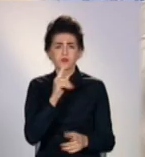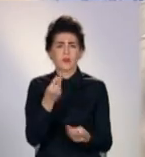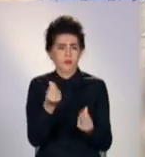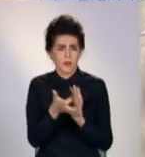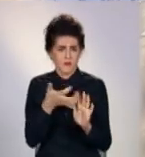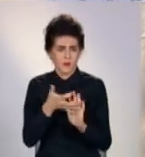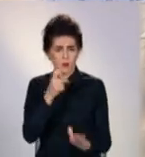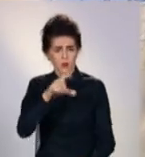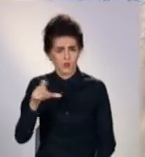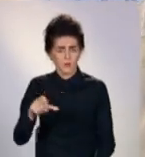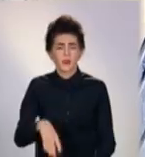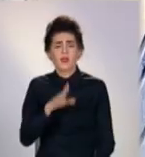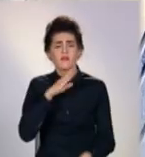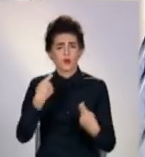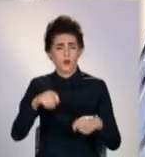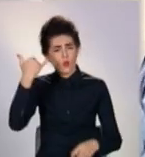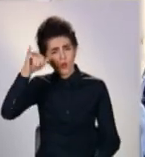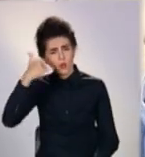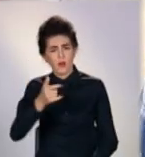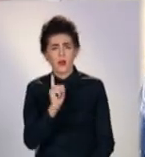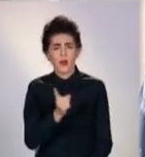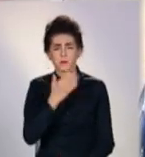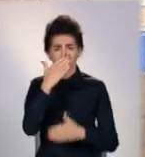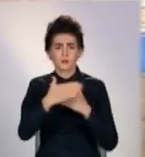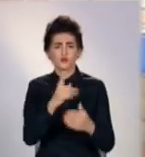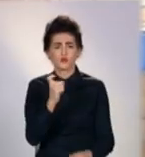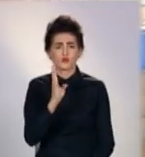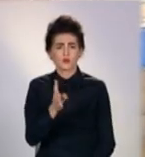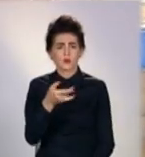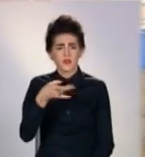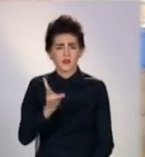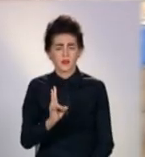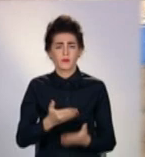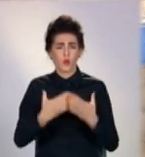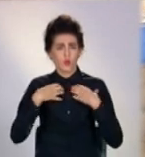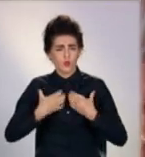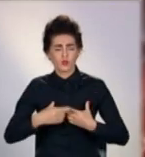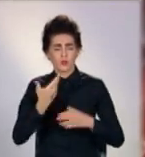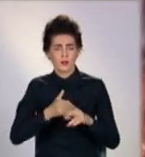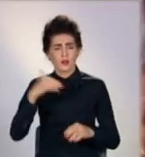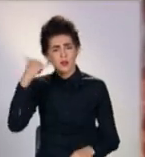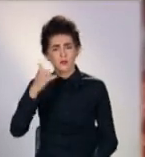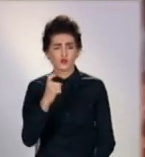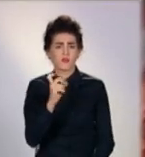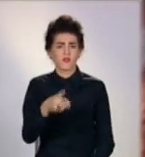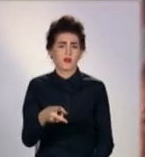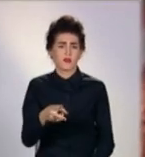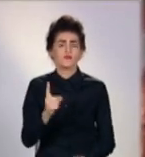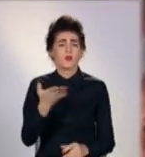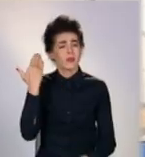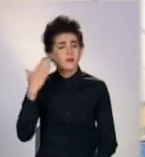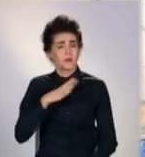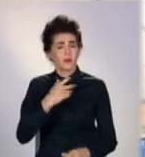Пані Ірина торгує яловичною. Кілограм якоті по 140 гривень. Теляча грудка – за 120. Наоборот, подіше віло. Тому що